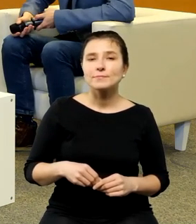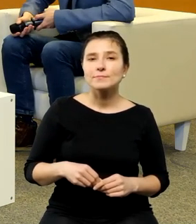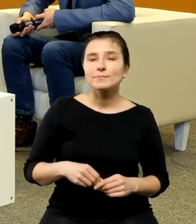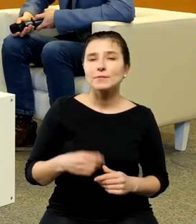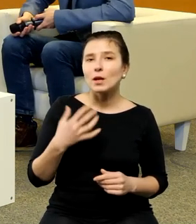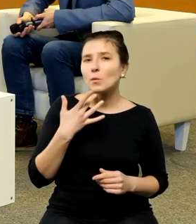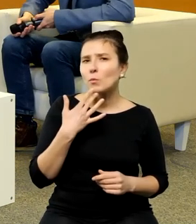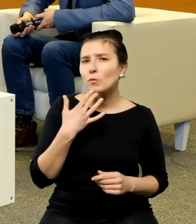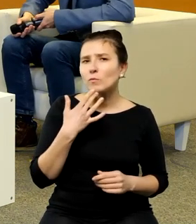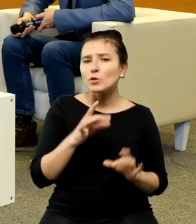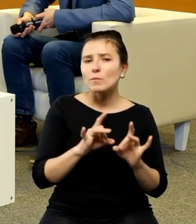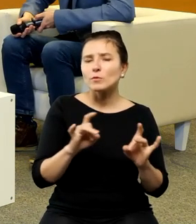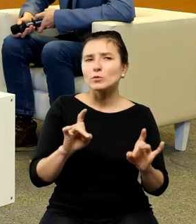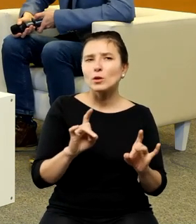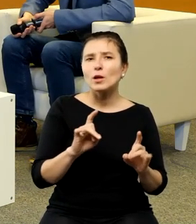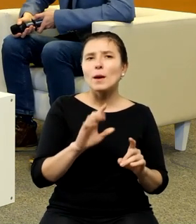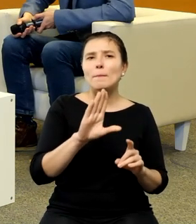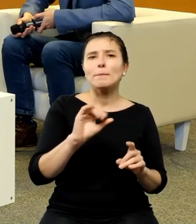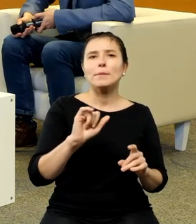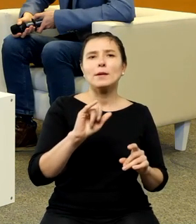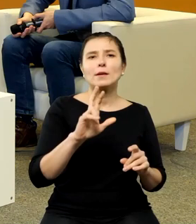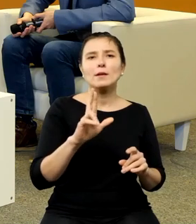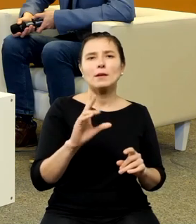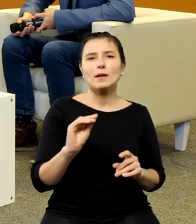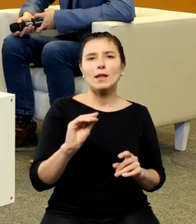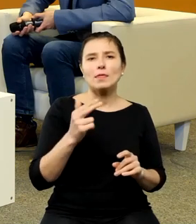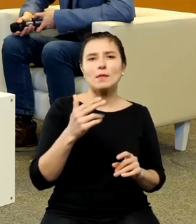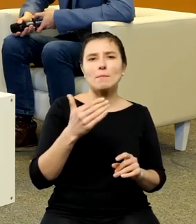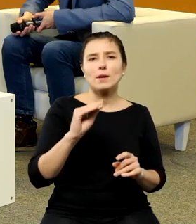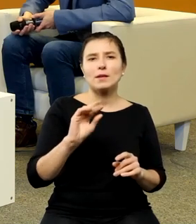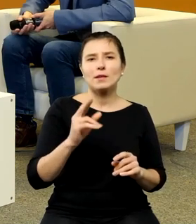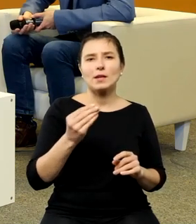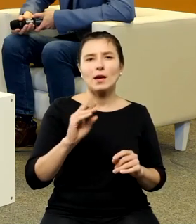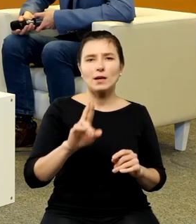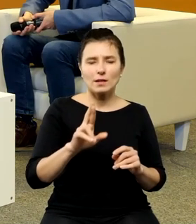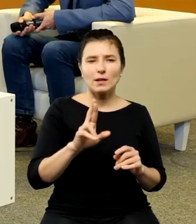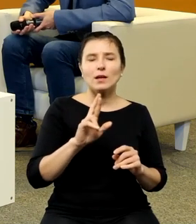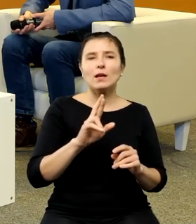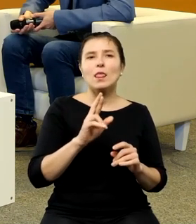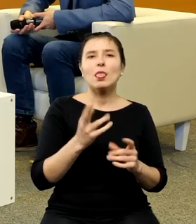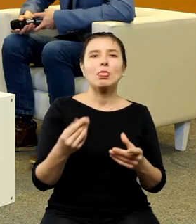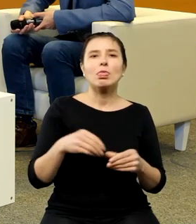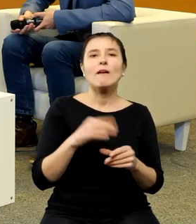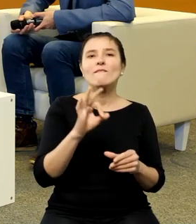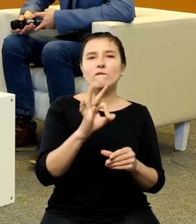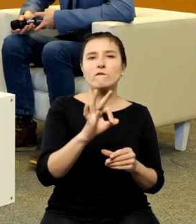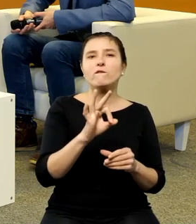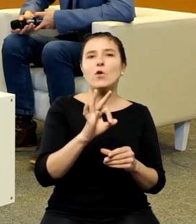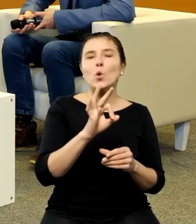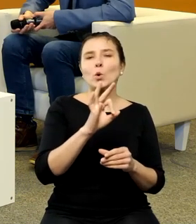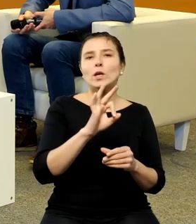profesora Ludwika Birkenmayera w pierwszą taką krytyczną edycję w